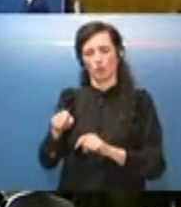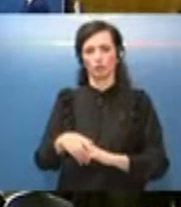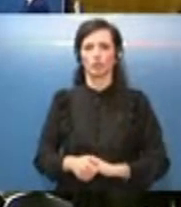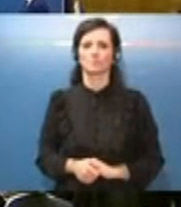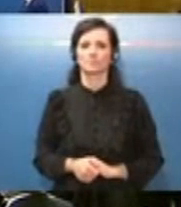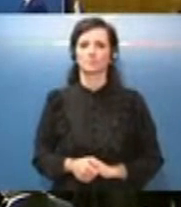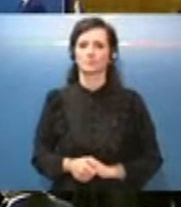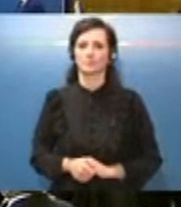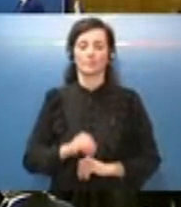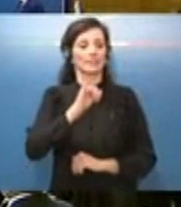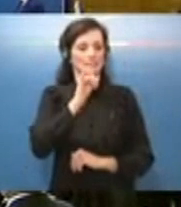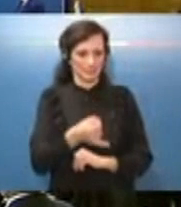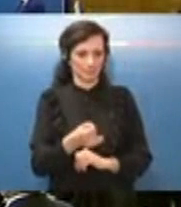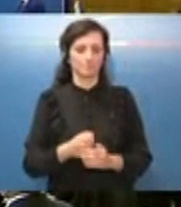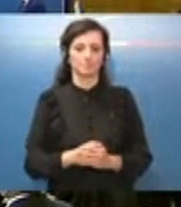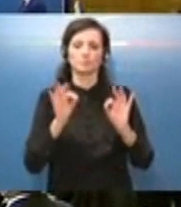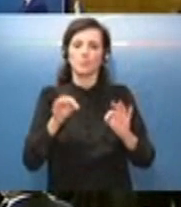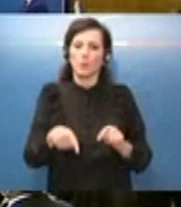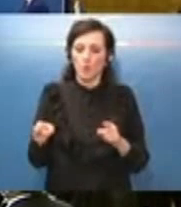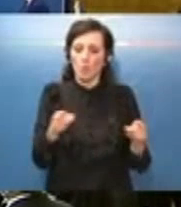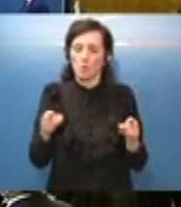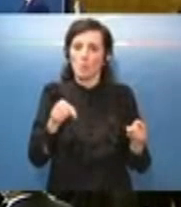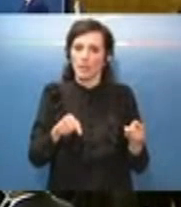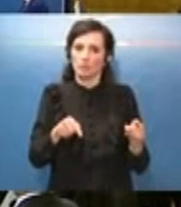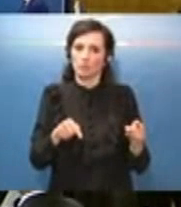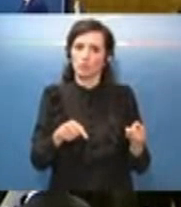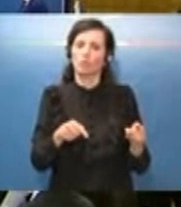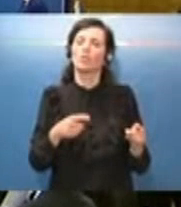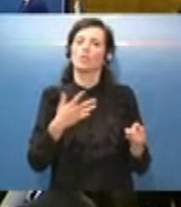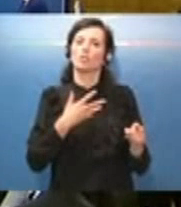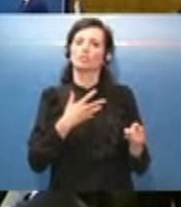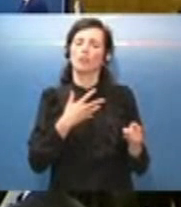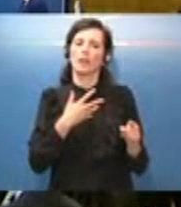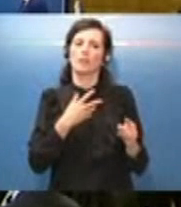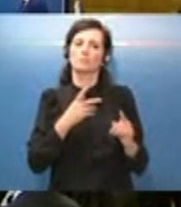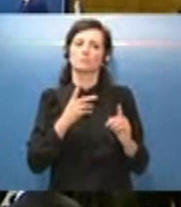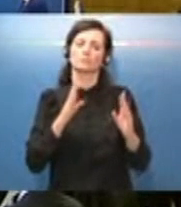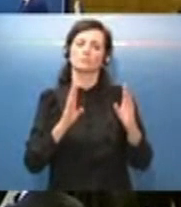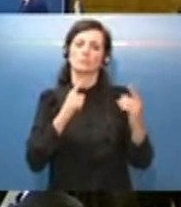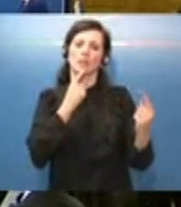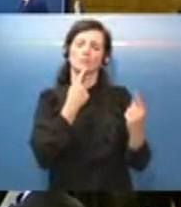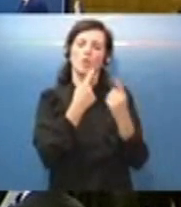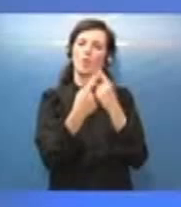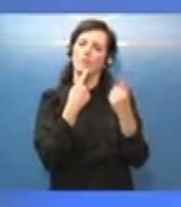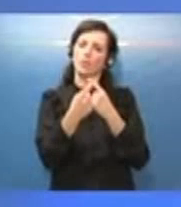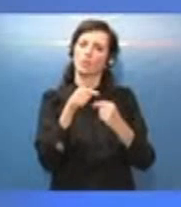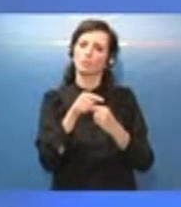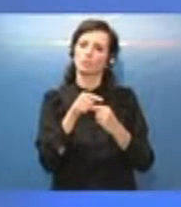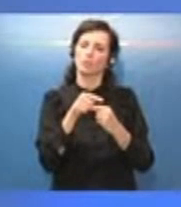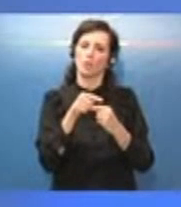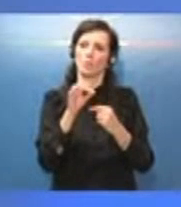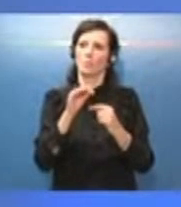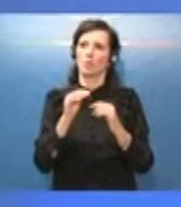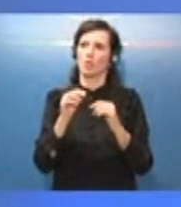Sì, intanto proprio in queste ore è in corso un confronto importante a livello europeo. Ci viene comunicato che con tutta